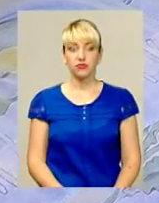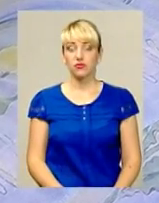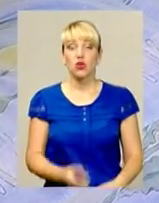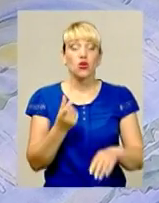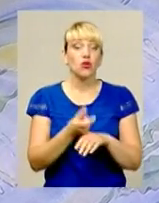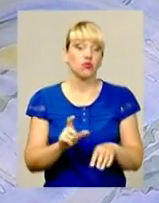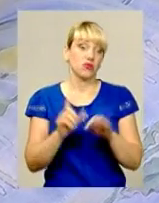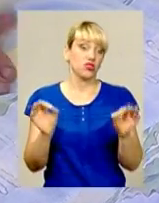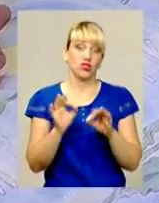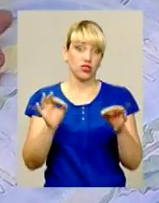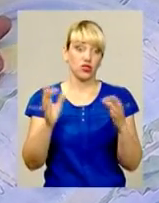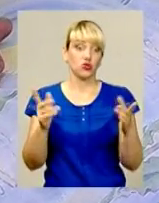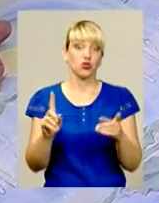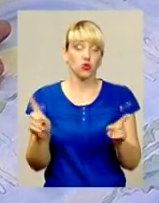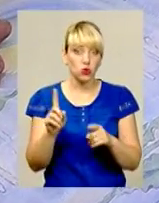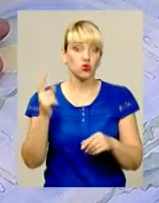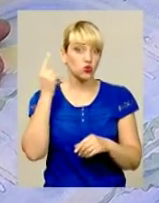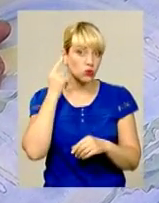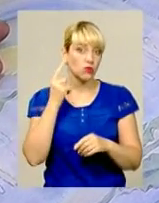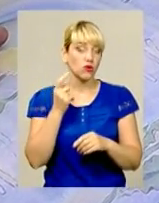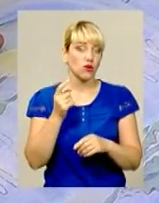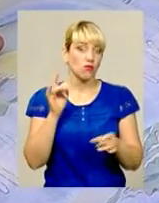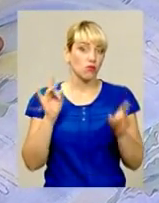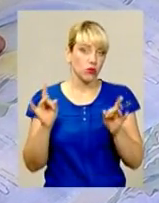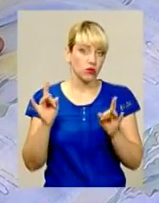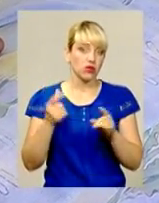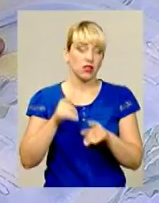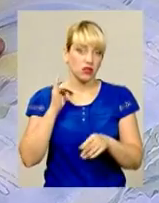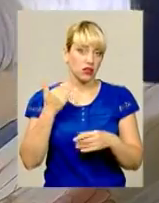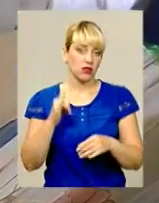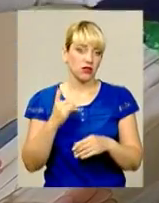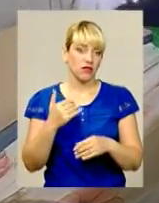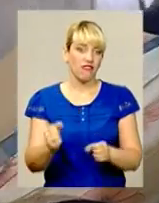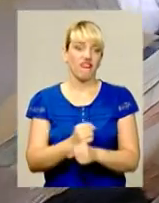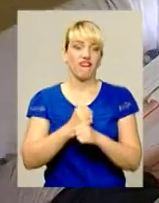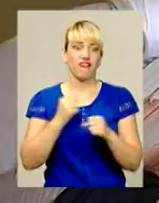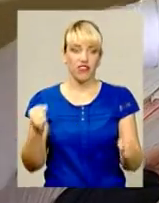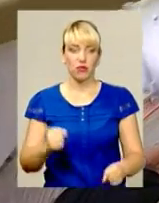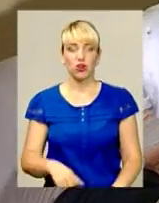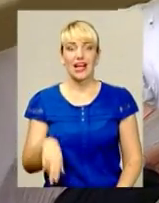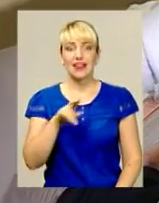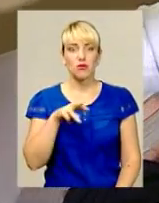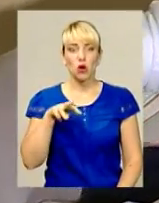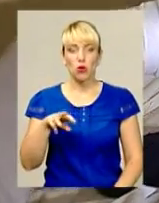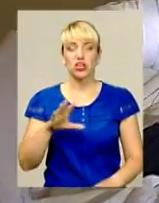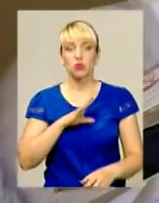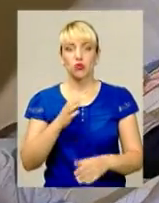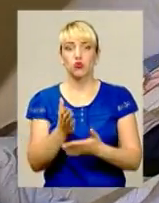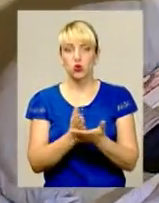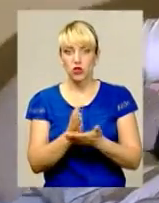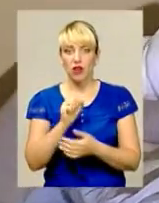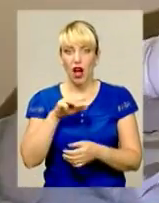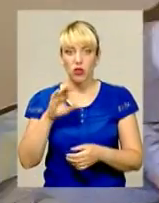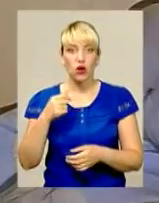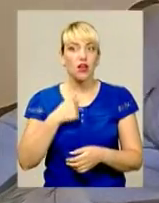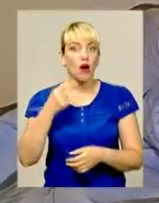більше, ну, нічого, я, ну, щолчок, і вибух був з тої сторони, звідси, від цього. Дмитро Марінін служив у АТО. Каже, спершу